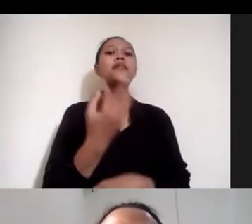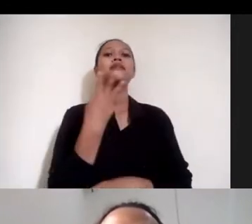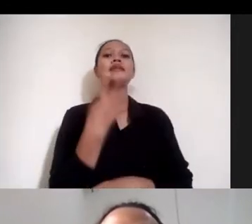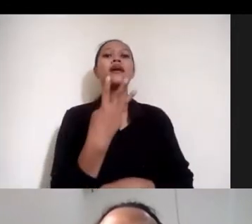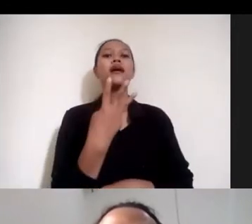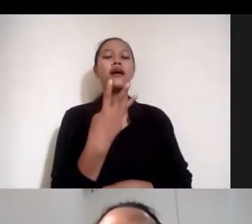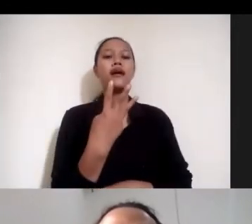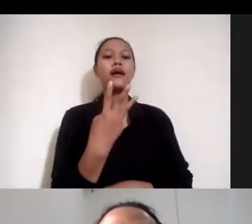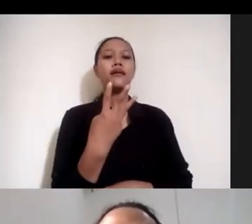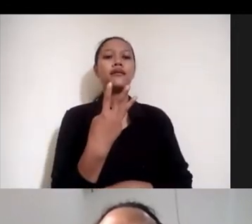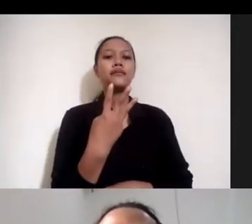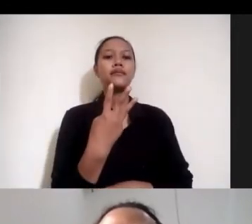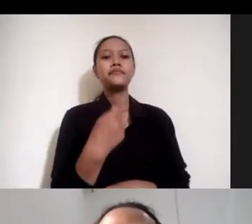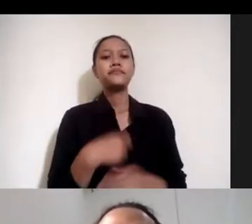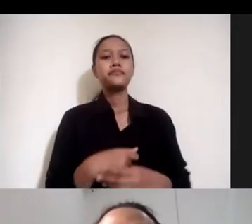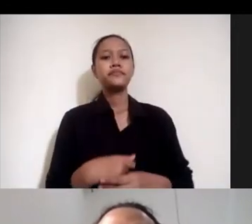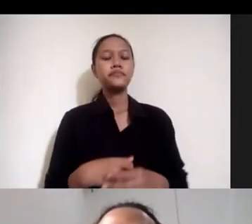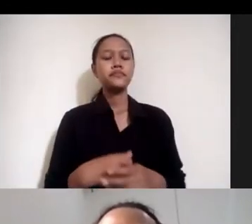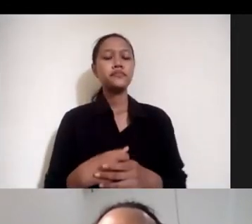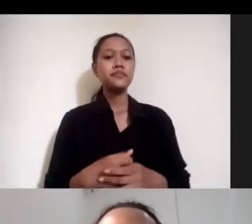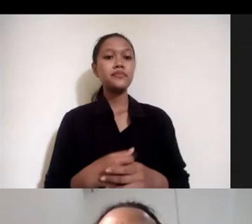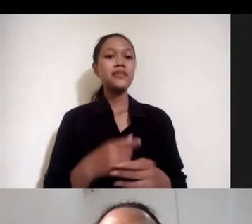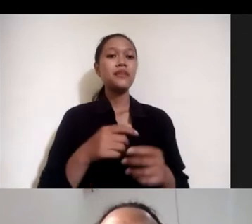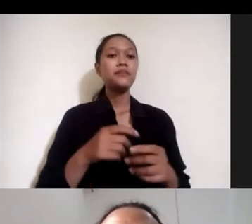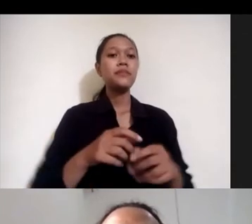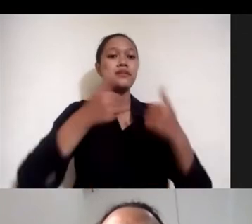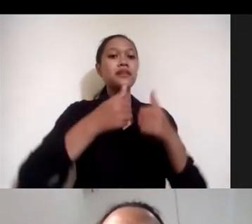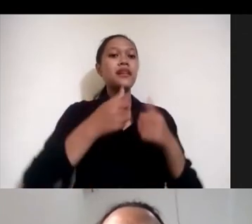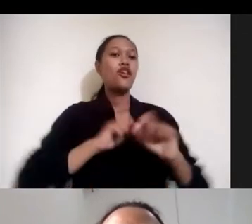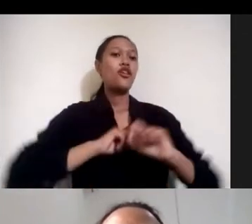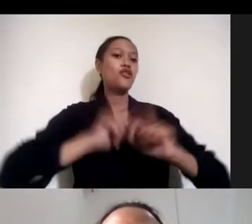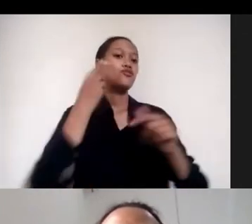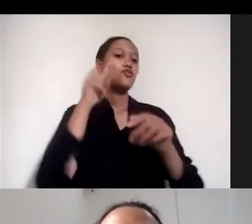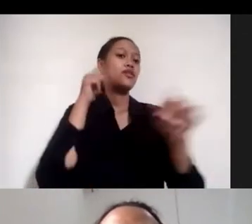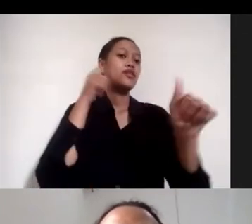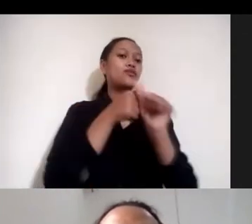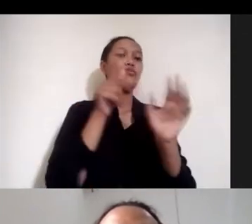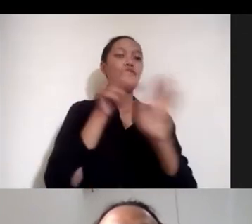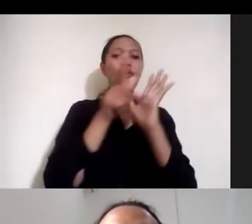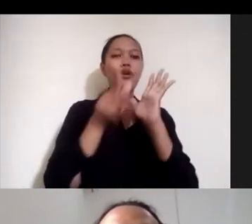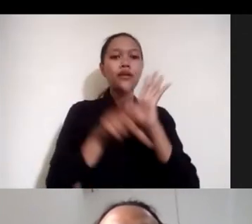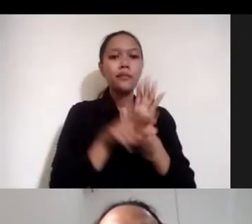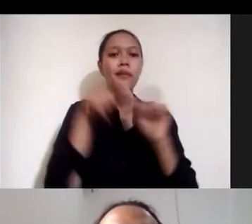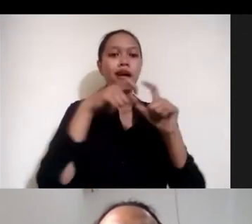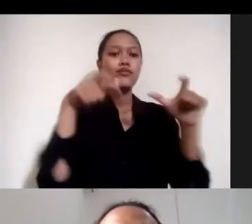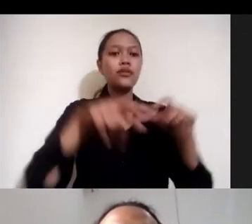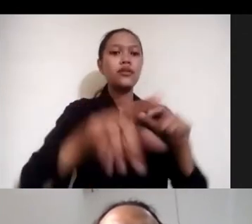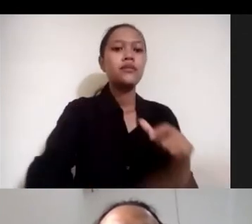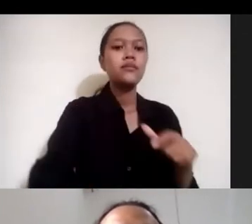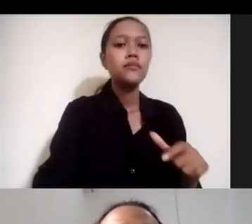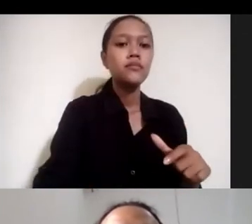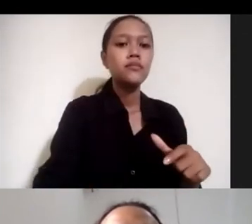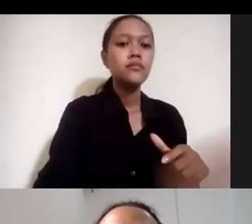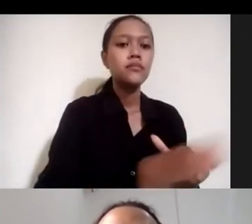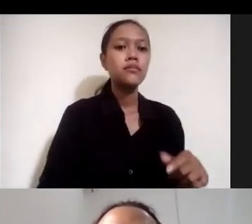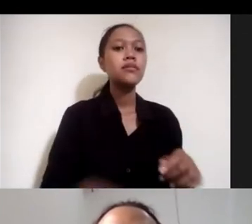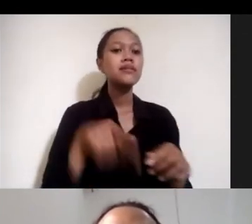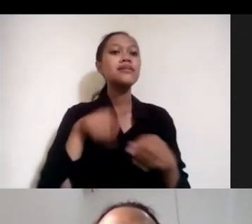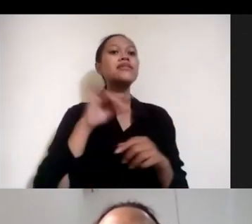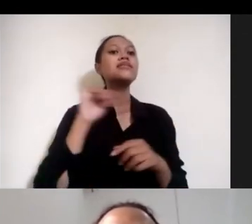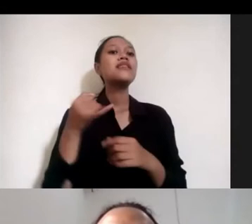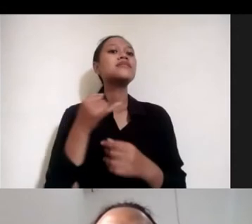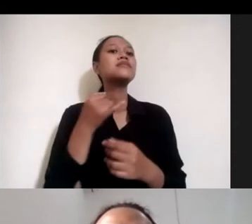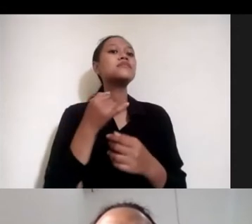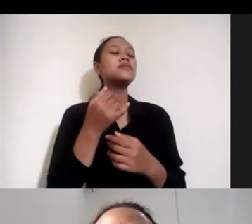lolos ikut program kartu prakerja. Nah ini jadi salah satu temuan yang menarik